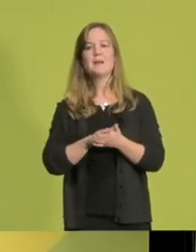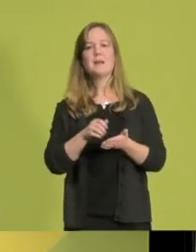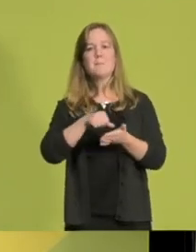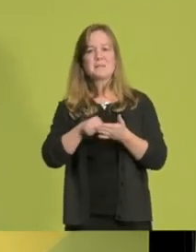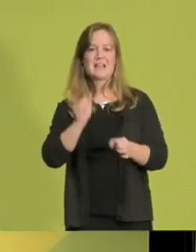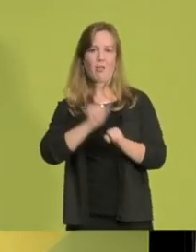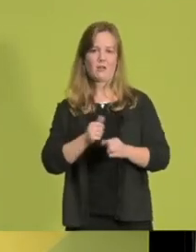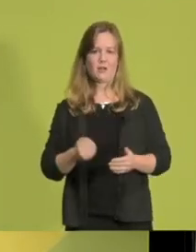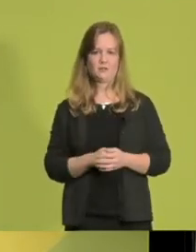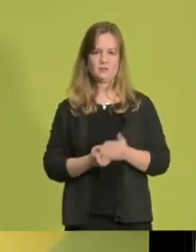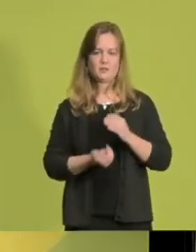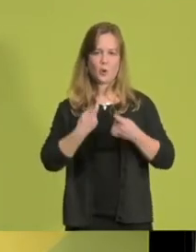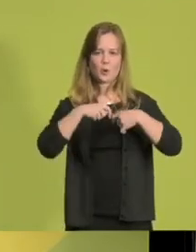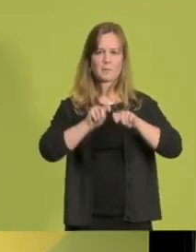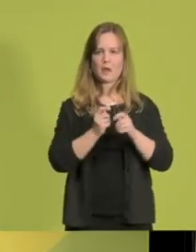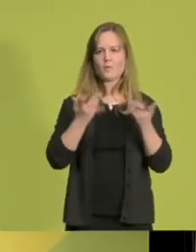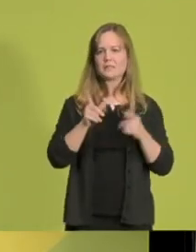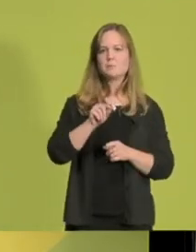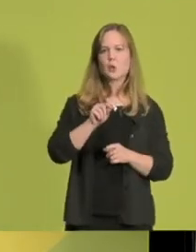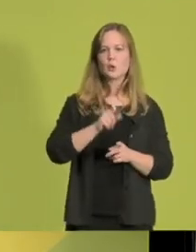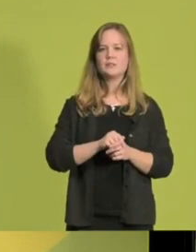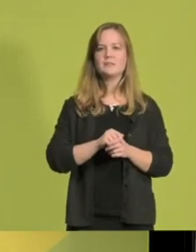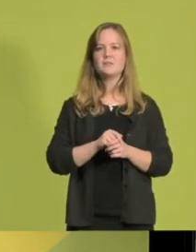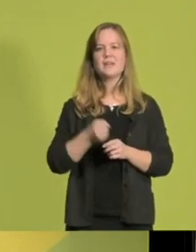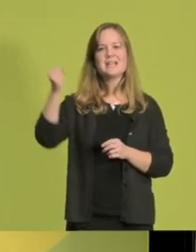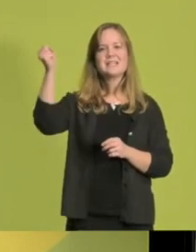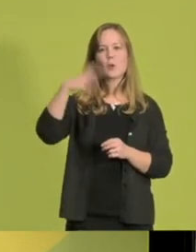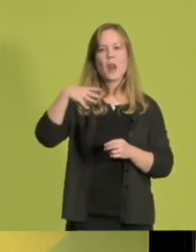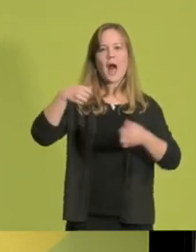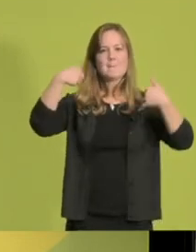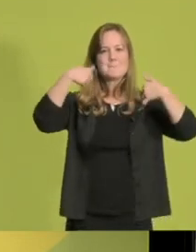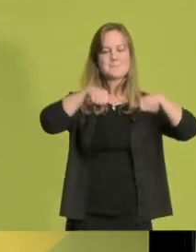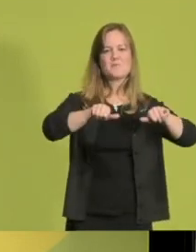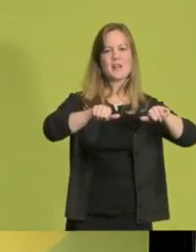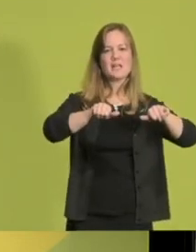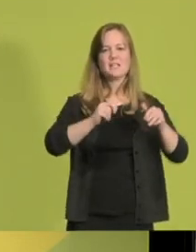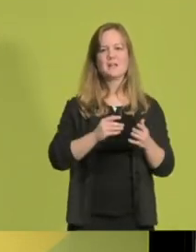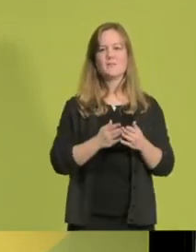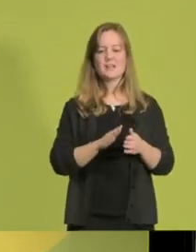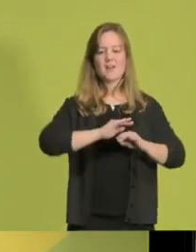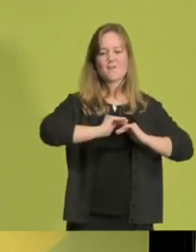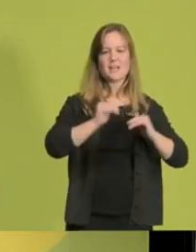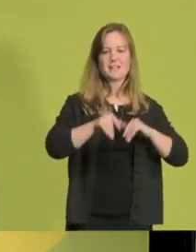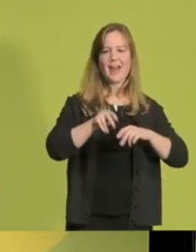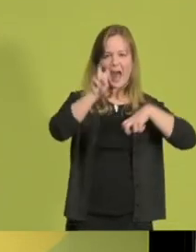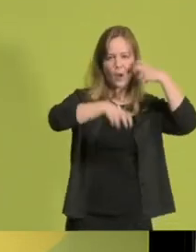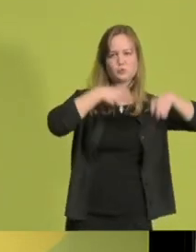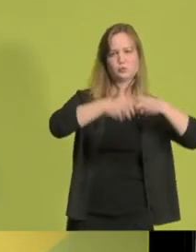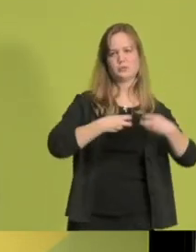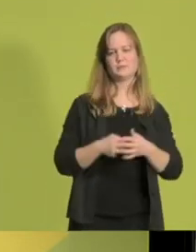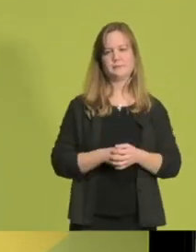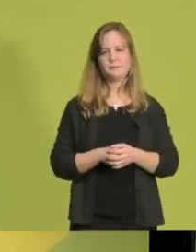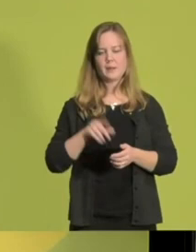Das heißt im Neubau, Wiebke, eine Solarpflicht auch auf Landesebene einzuführen, die endlich die vorhandenen Flächen nutzt. Das